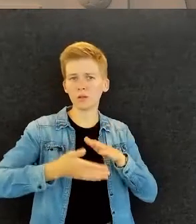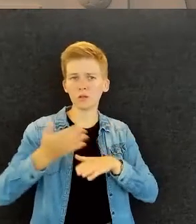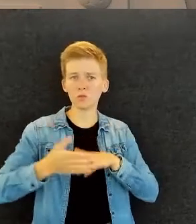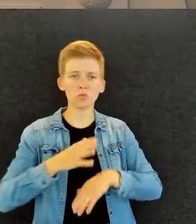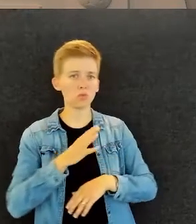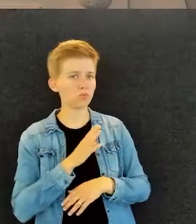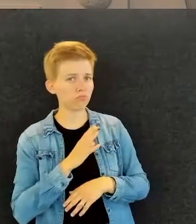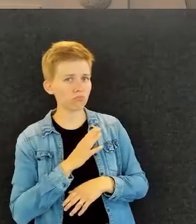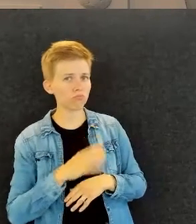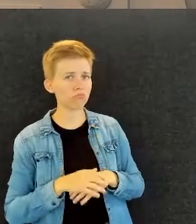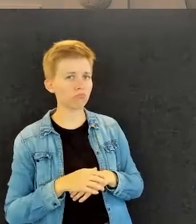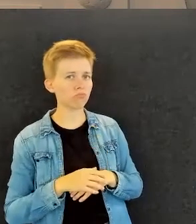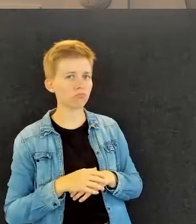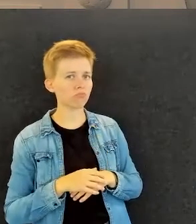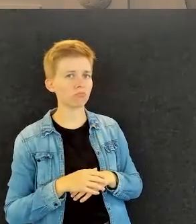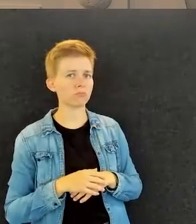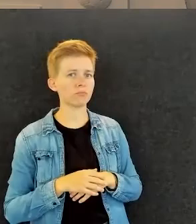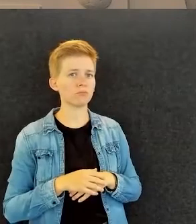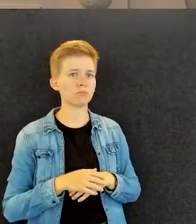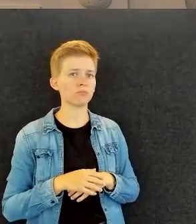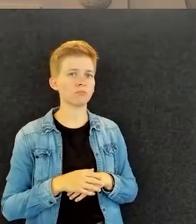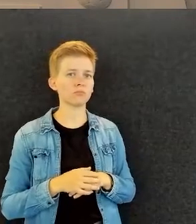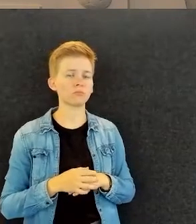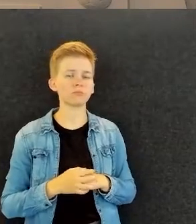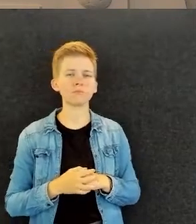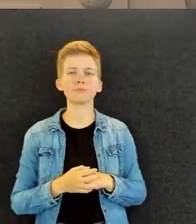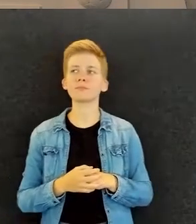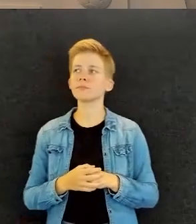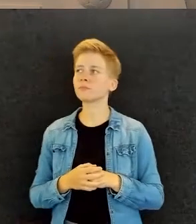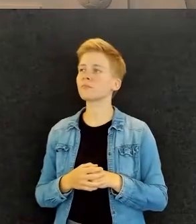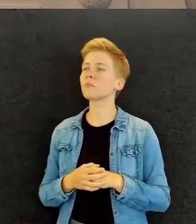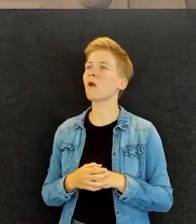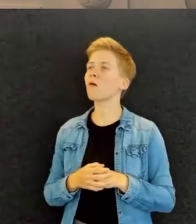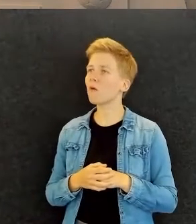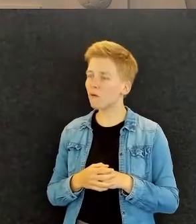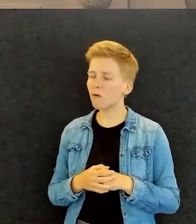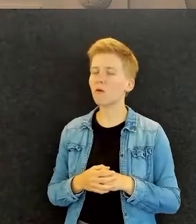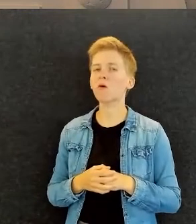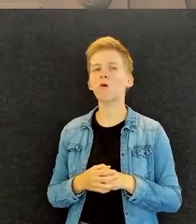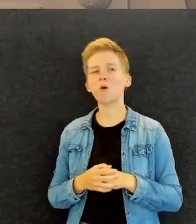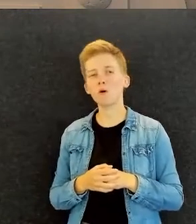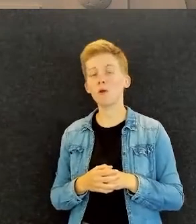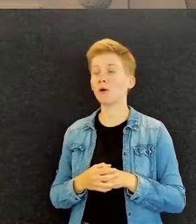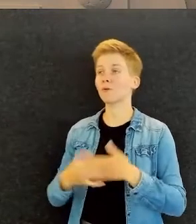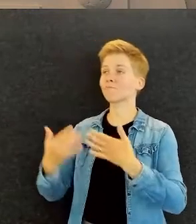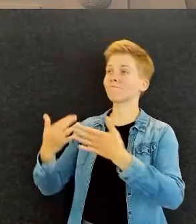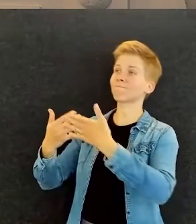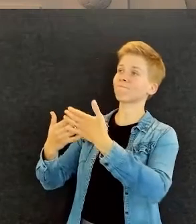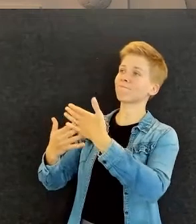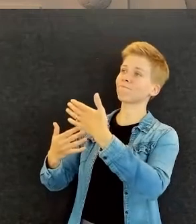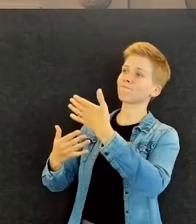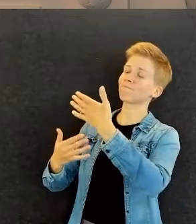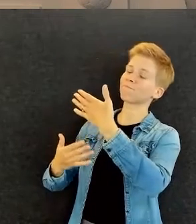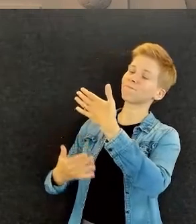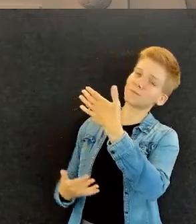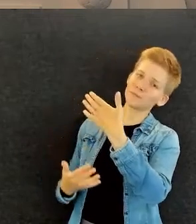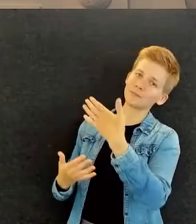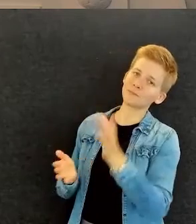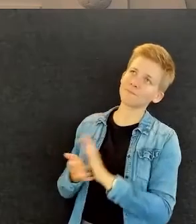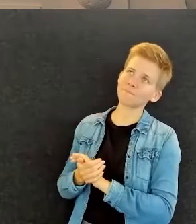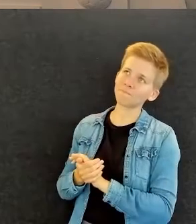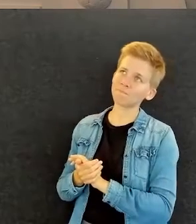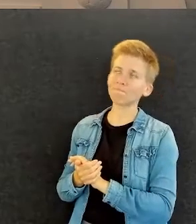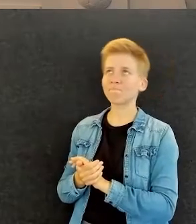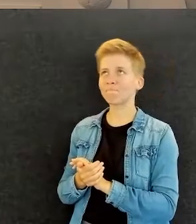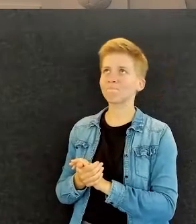mitä ollaan järjestänyt? No ihanaa, kun voisi sanoa, että joo, pitkä lista, mutta minä